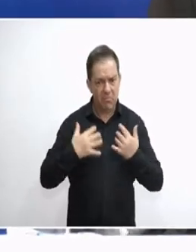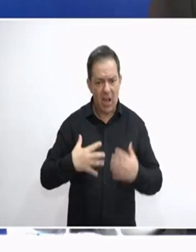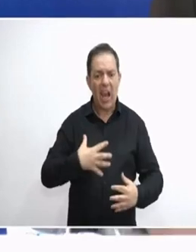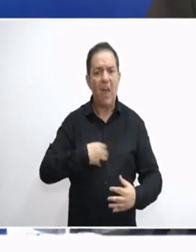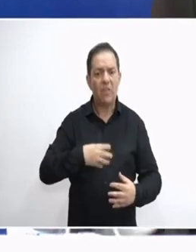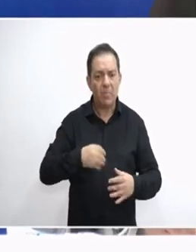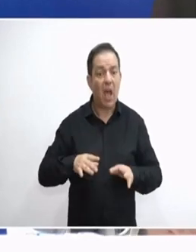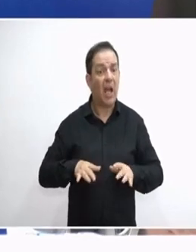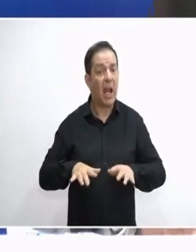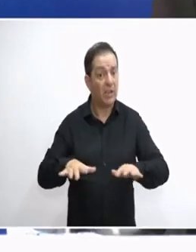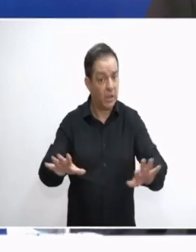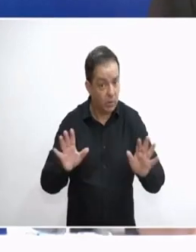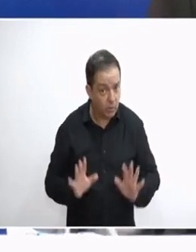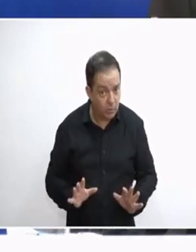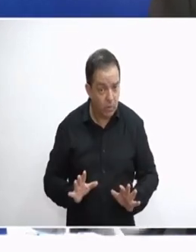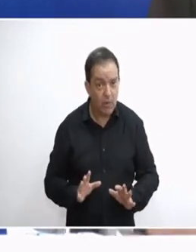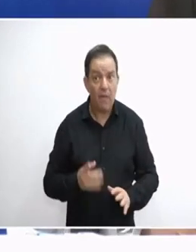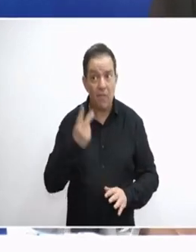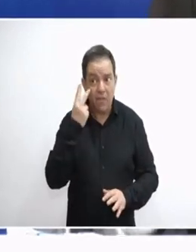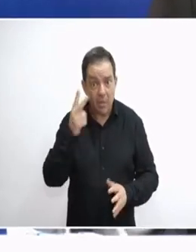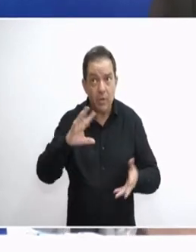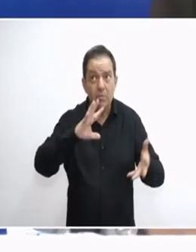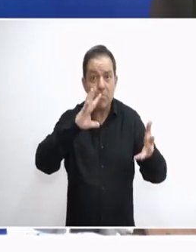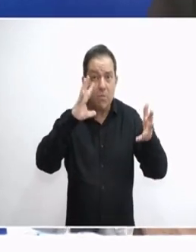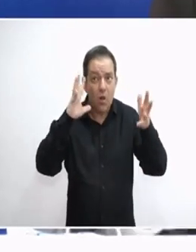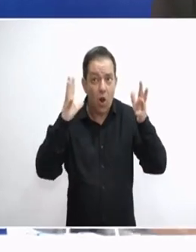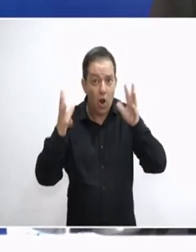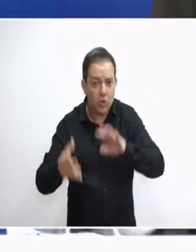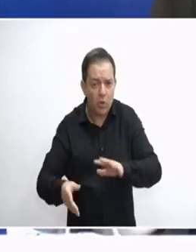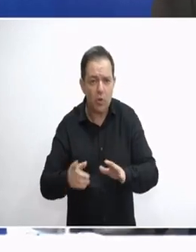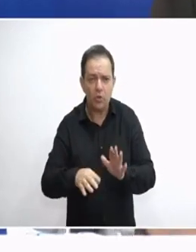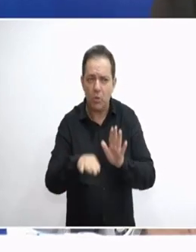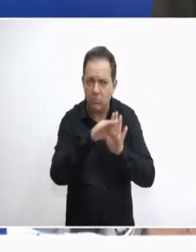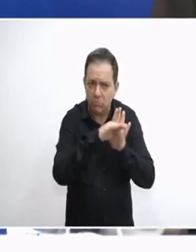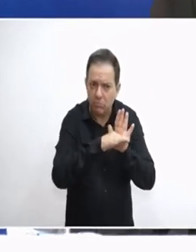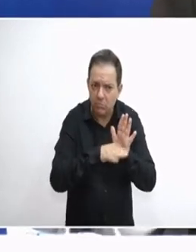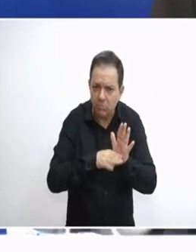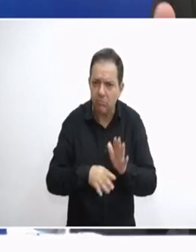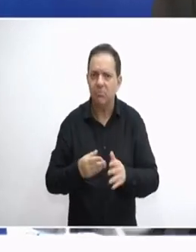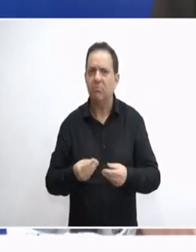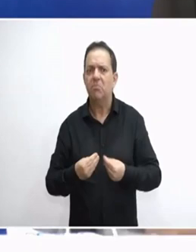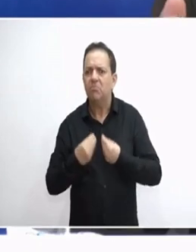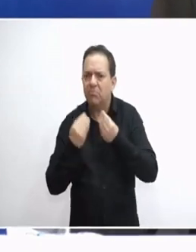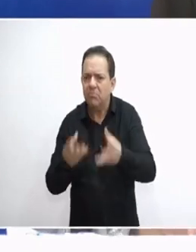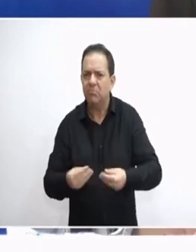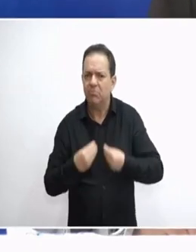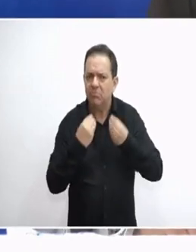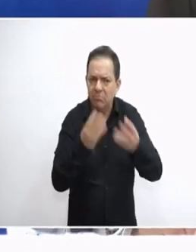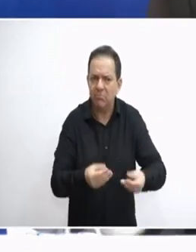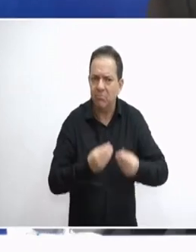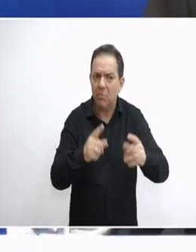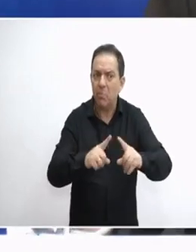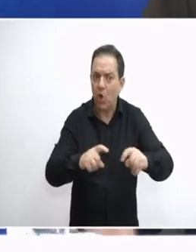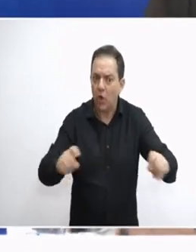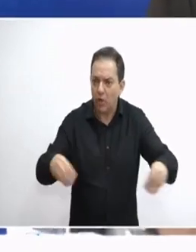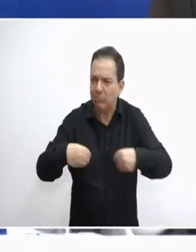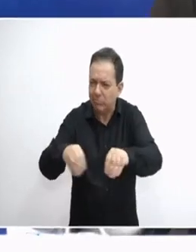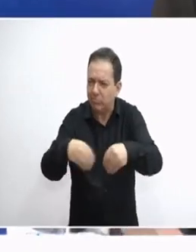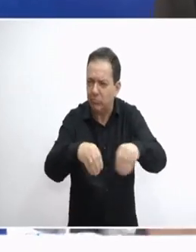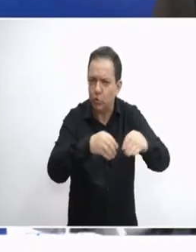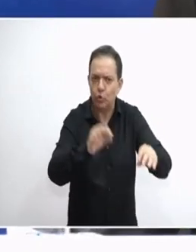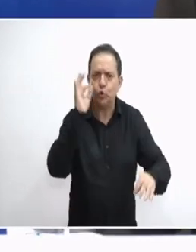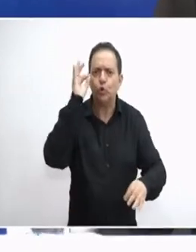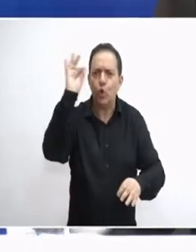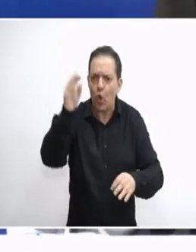οτιδήποτε. Άρα λοιπόν βλέπουμε μια παγκόσμια αντζέτα να μπαίνει σε εργοσασιακές δομές και να μας προσφέρει προϊόντα που μας σκοτώνουν. Φυσικά δεν